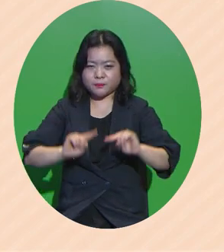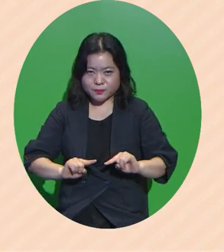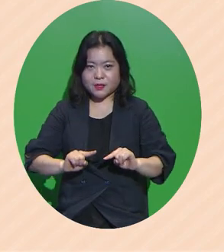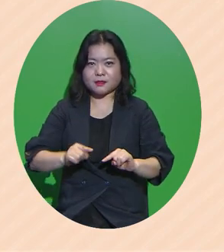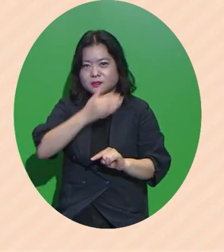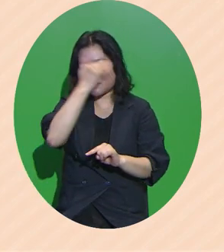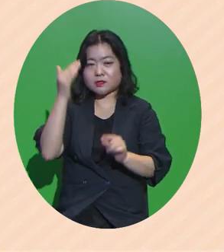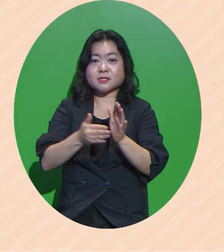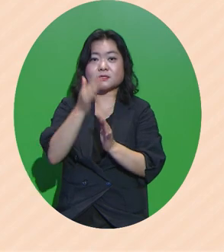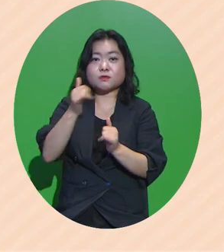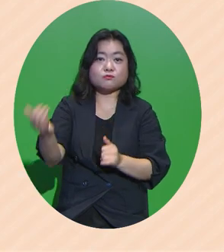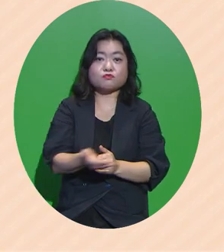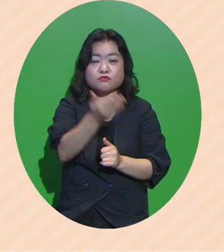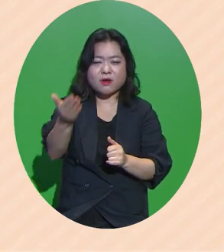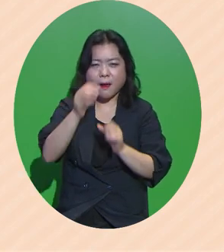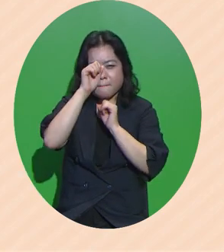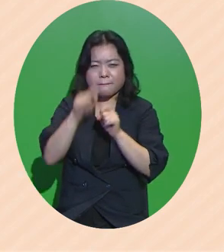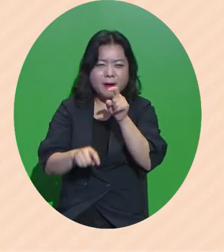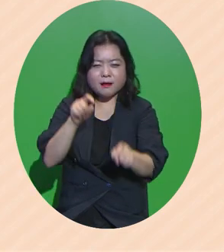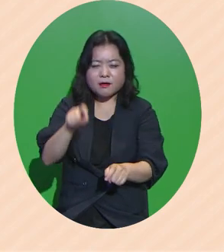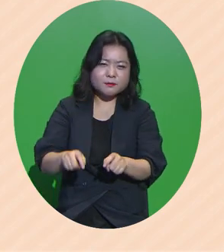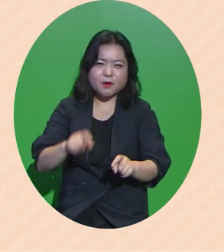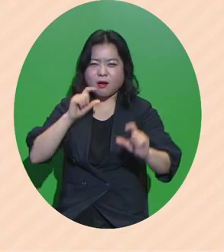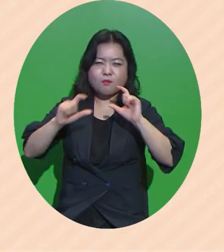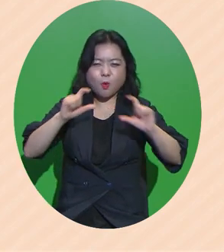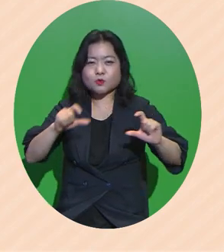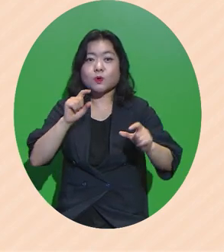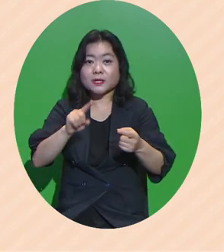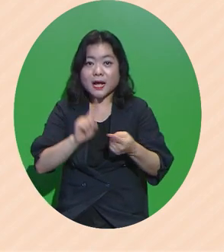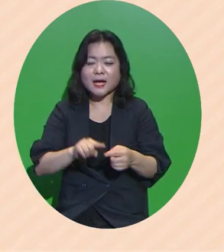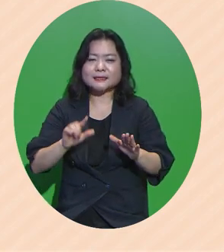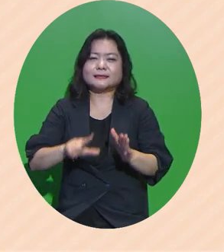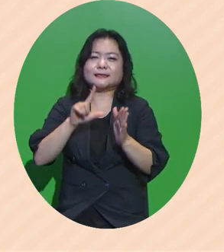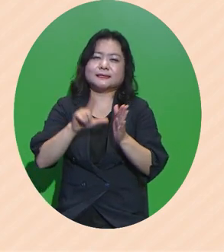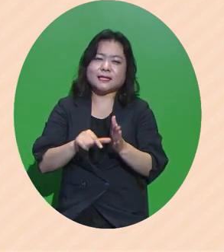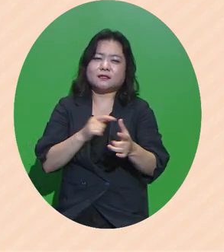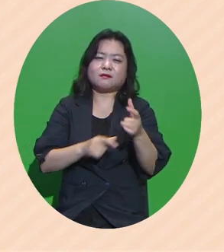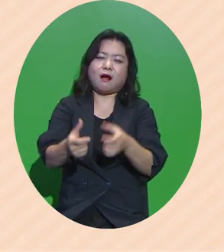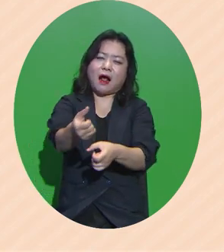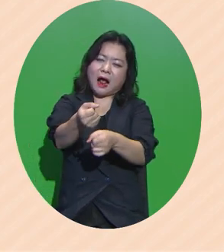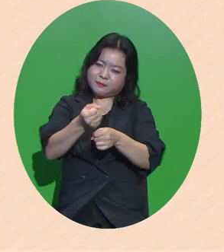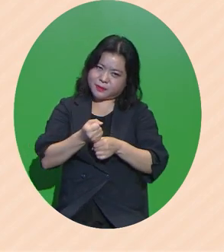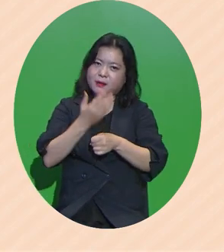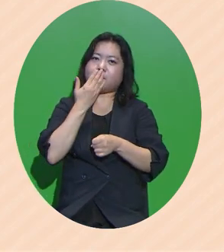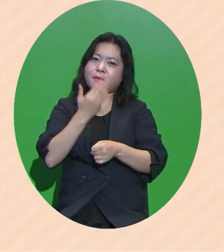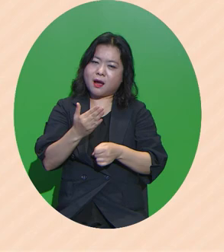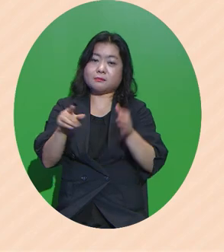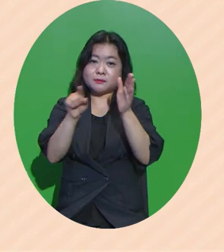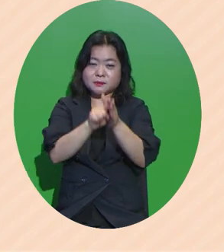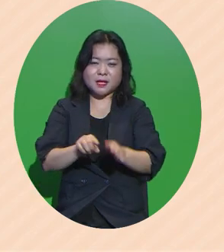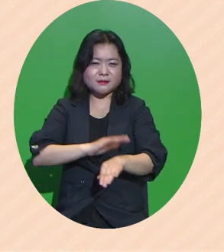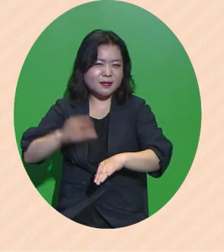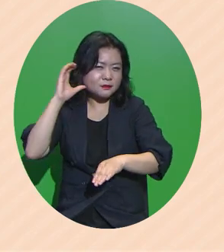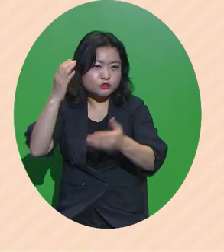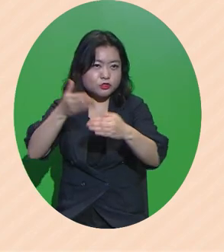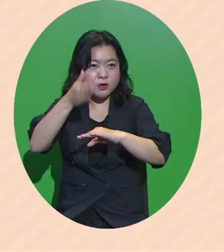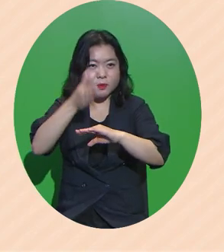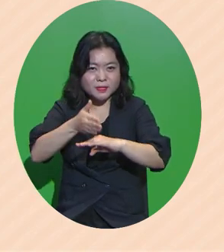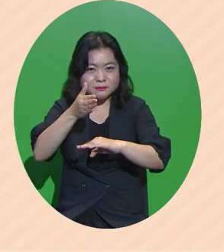청년 시민분들의 발걸음과 목소리가 이 시간을 앞당길 것이라 믿습니다 경청해 주셔서 감사합니다 주셔서 감사합니다